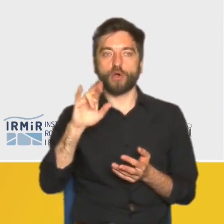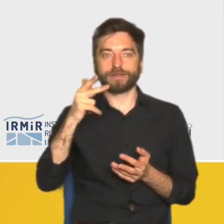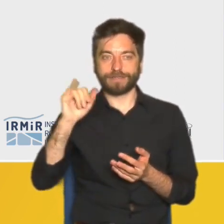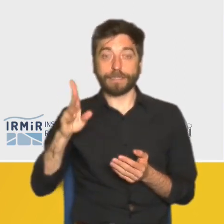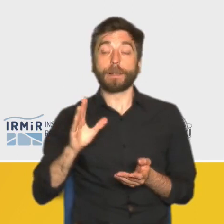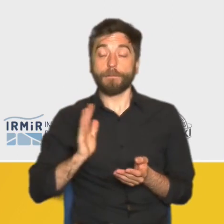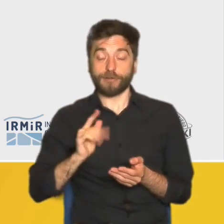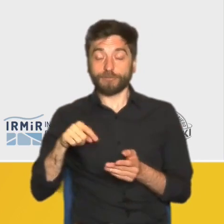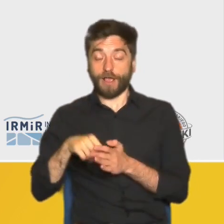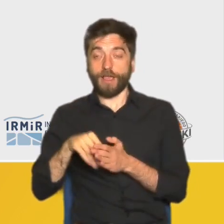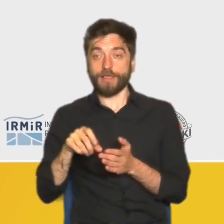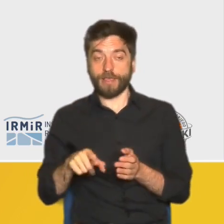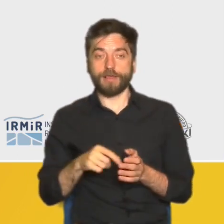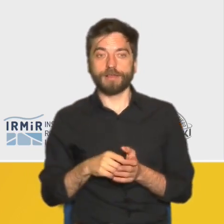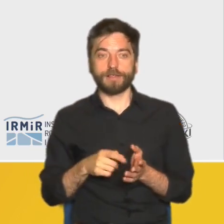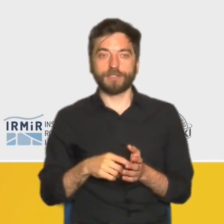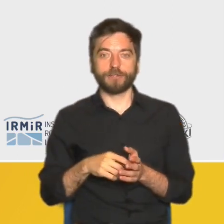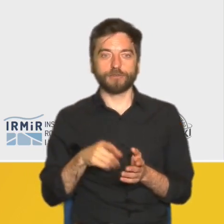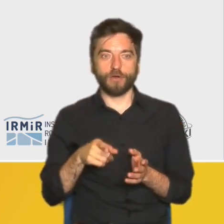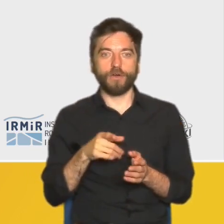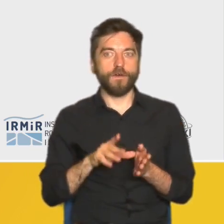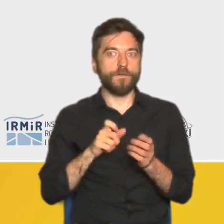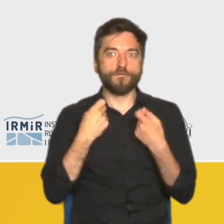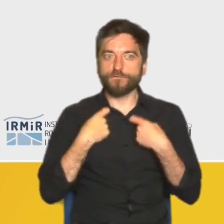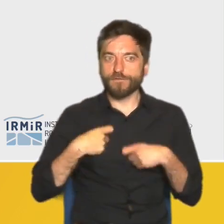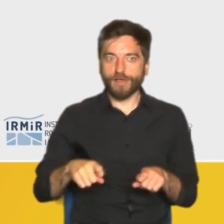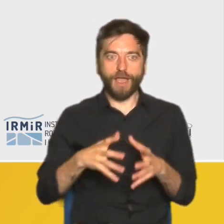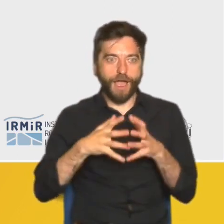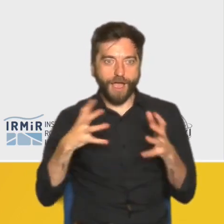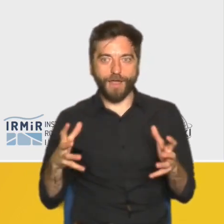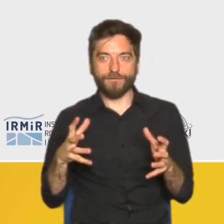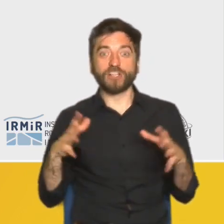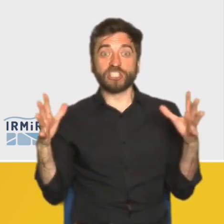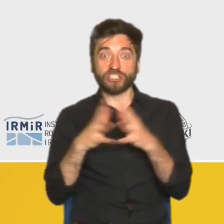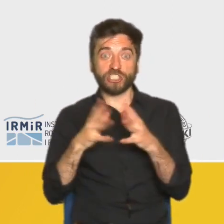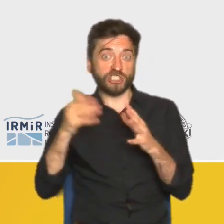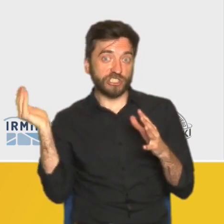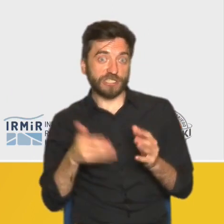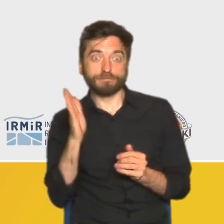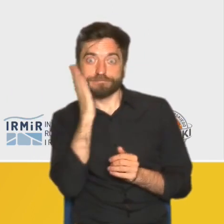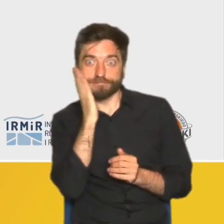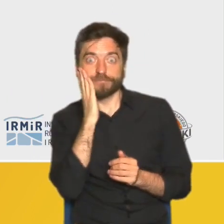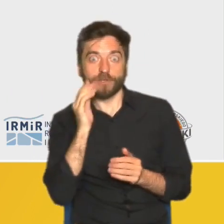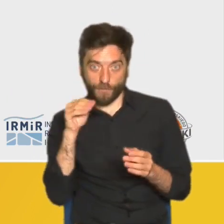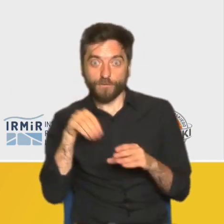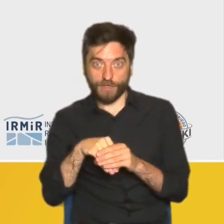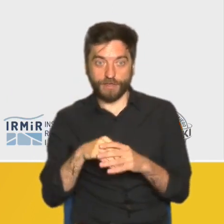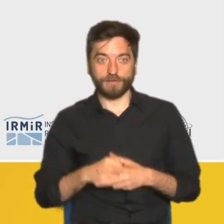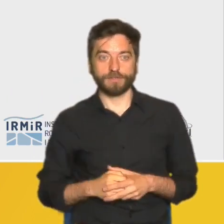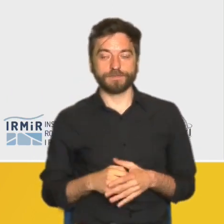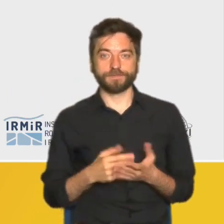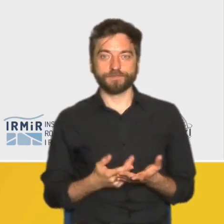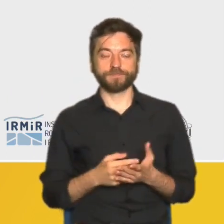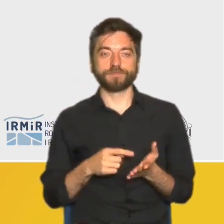w gminie Komorniki w słynnej, największej wsi w Polsce, Plewiska, 10 tysięcy mieszkańców, tam też prowadziliśmy badania. Krótko